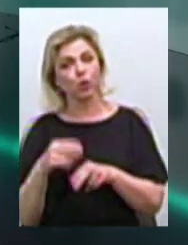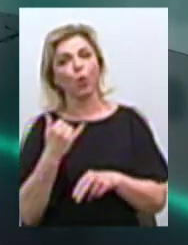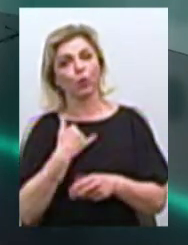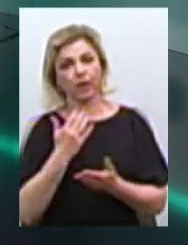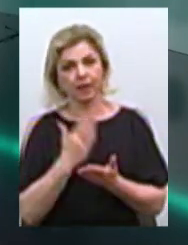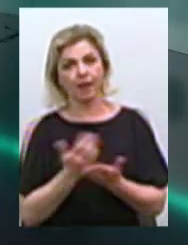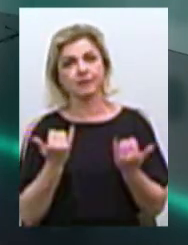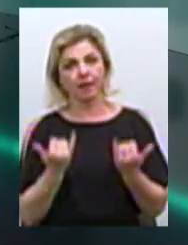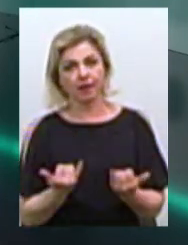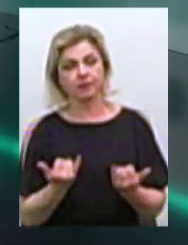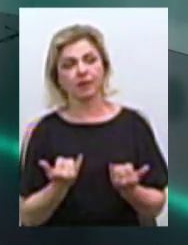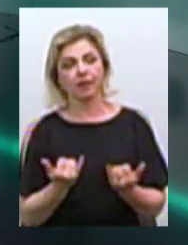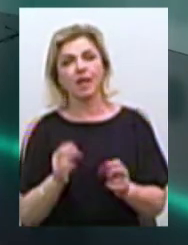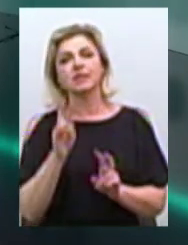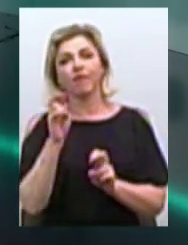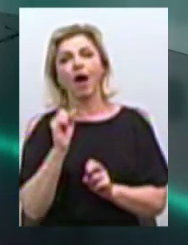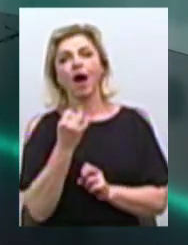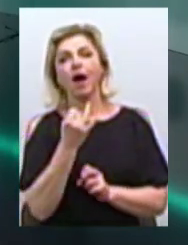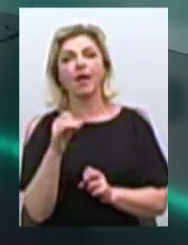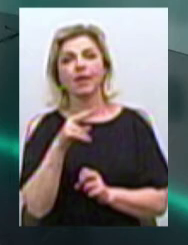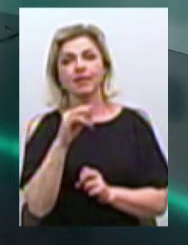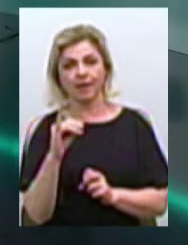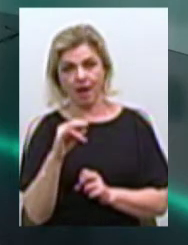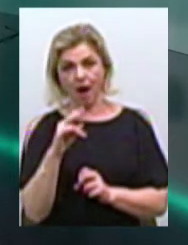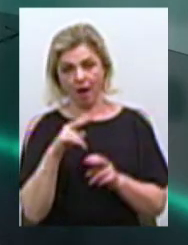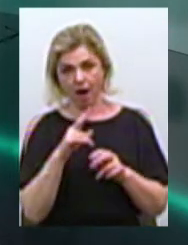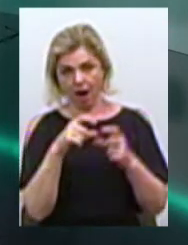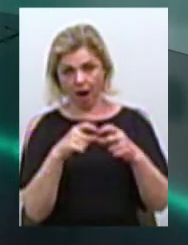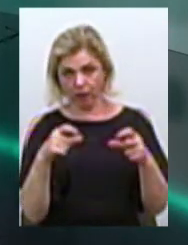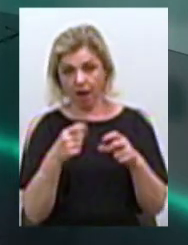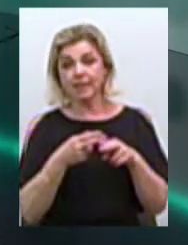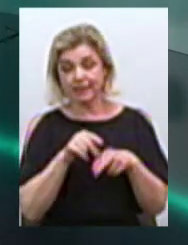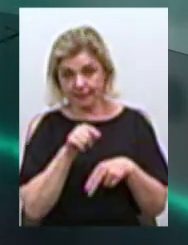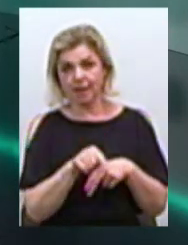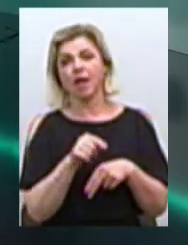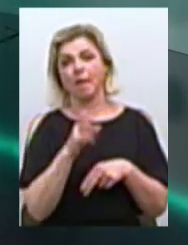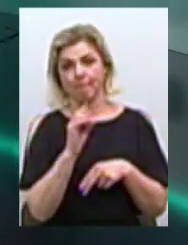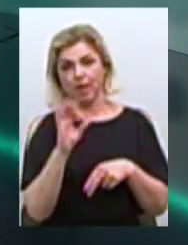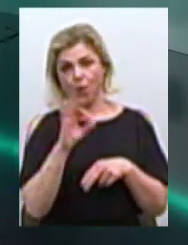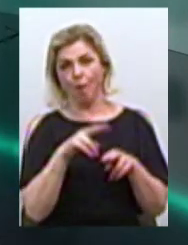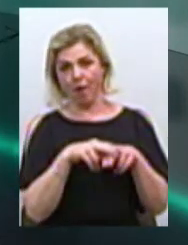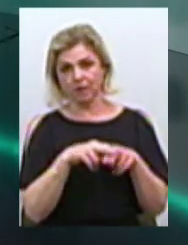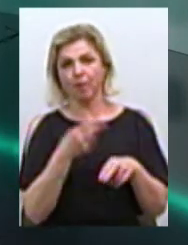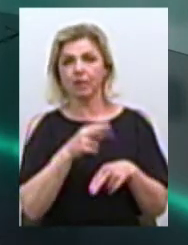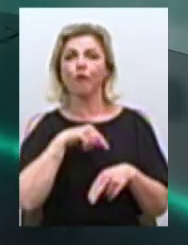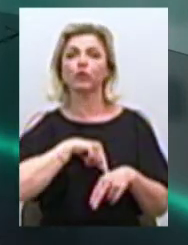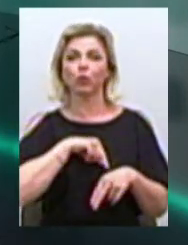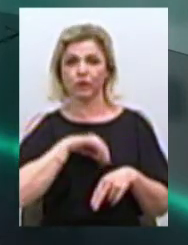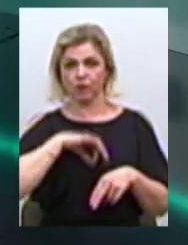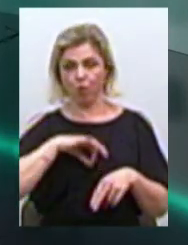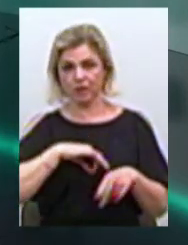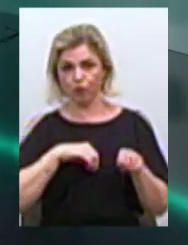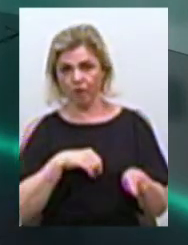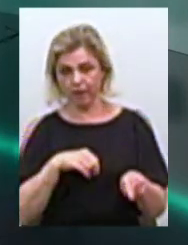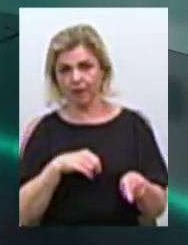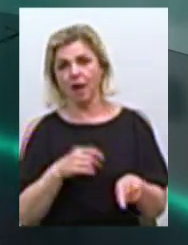так звана ID-картка. Це і є біометричний паспорт, але це внутрішнього користування, внутрішній паспорт